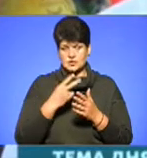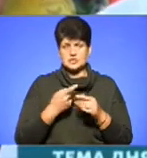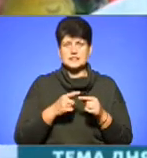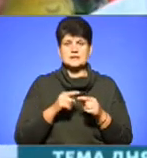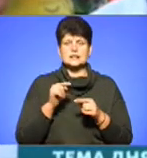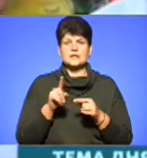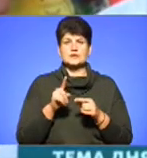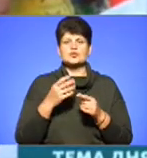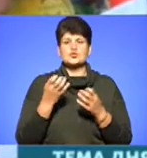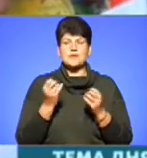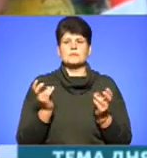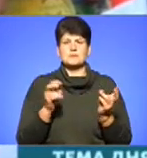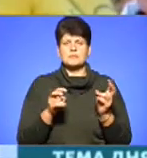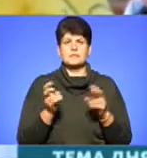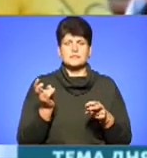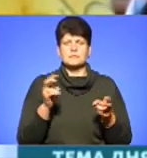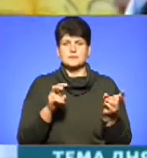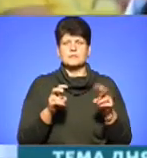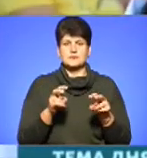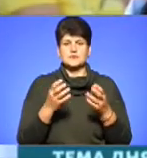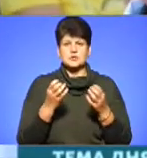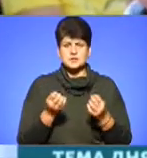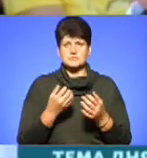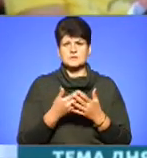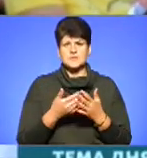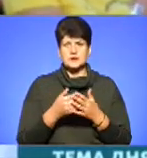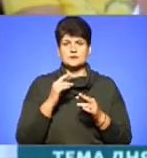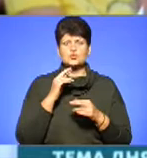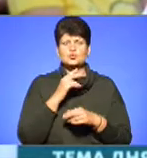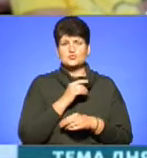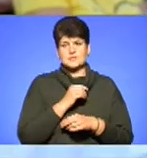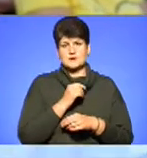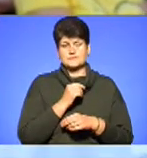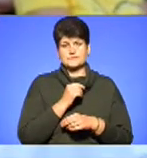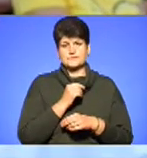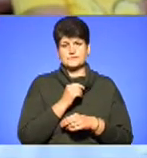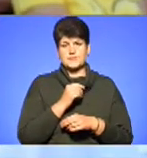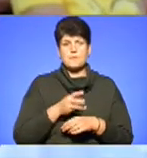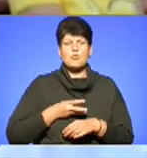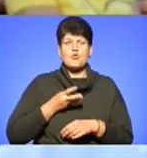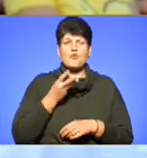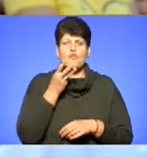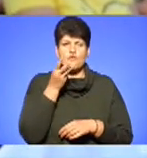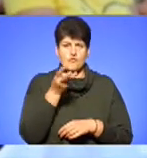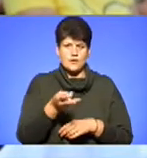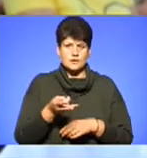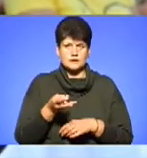іще йдуть, іще йдуть. Симптоми отруєння. Блювота, рвота,